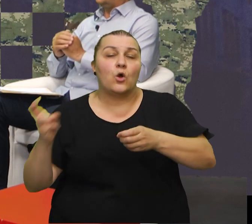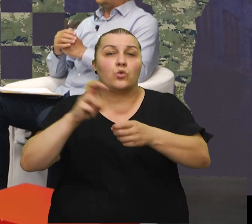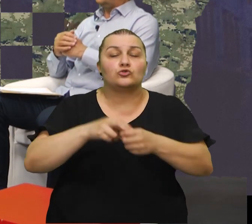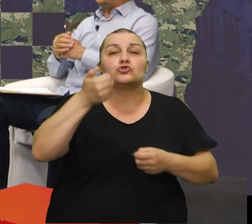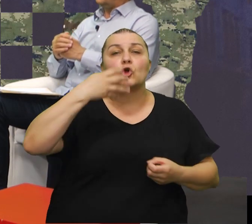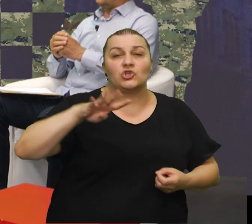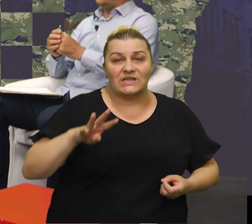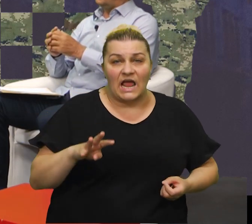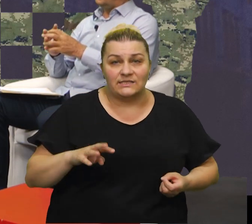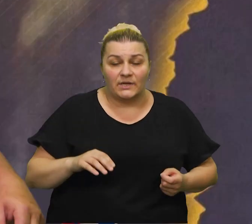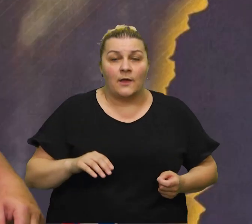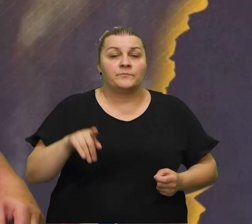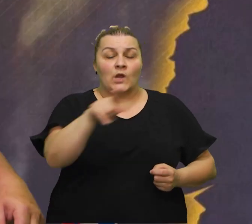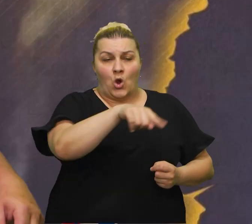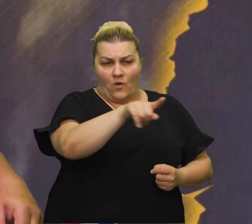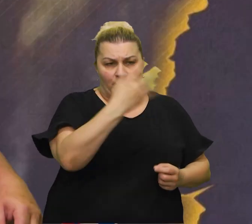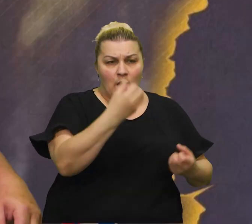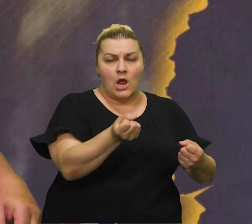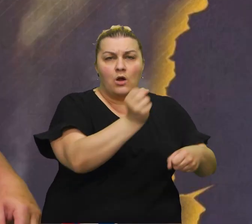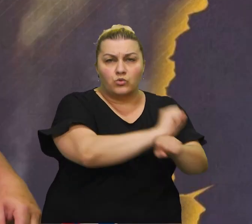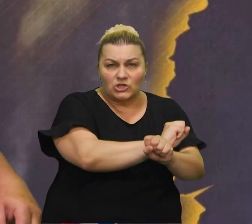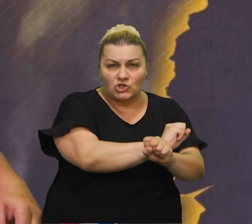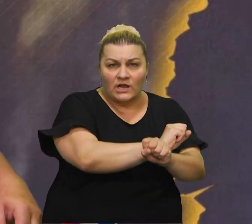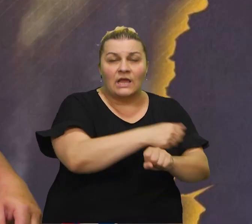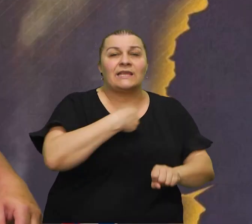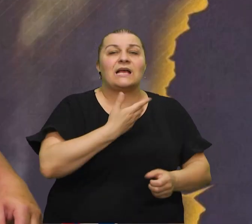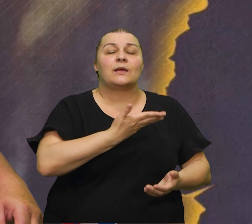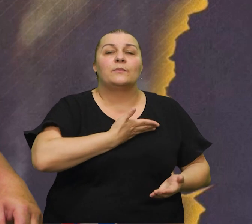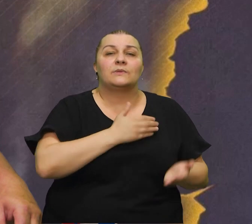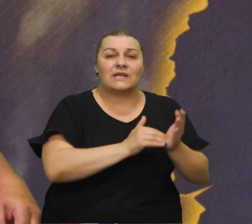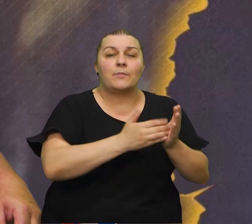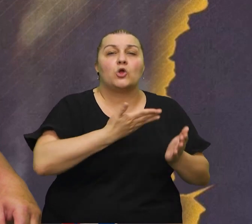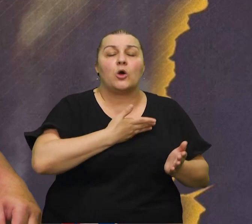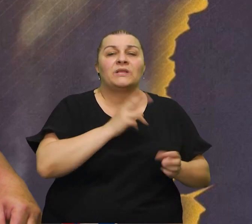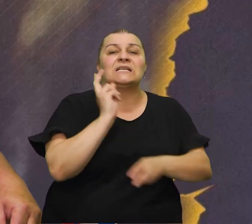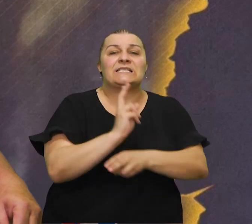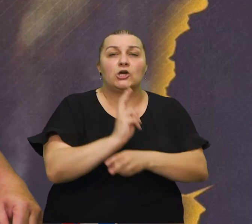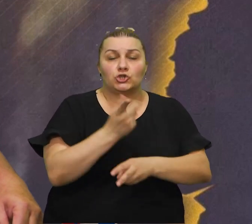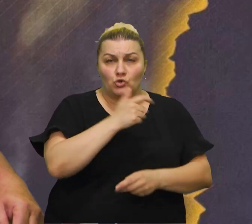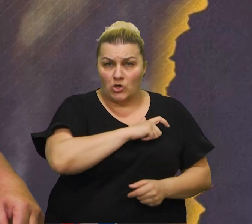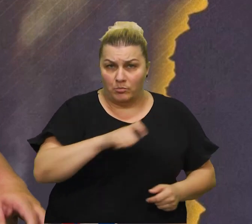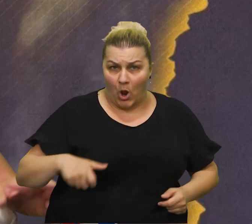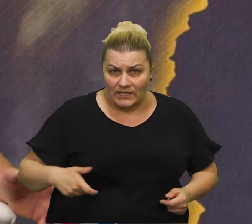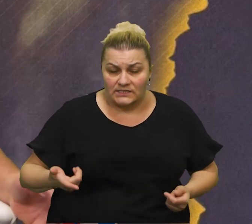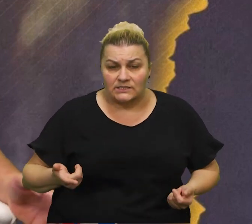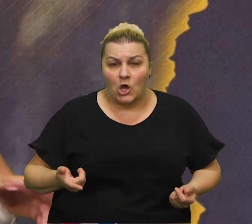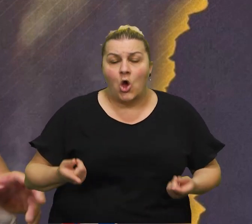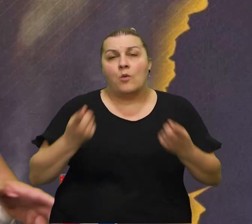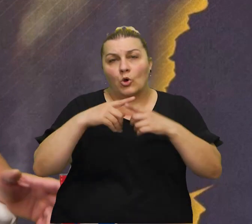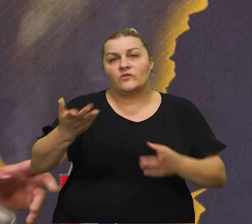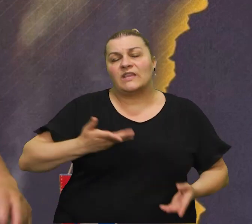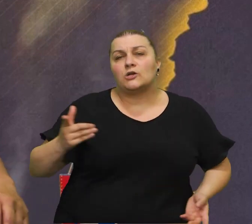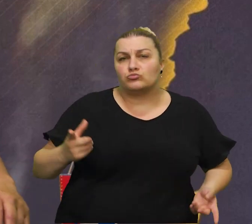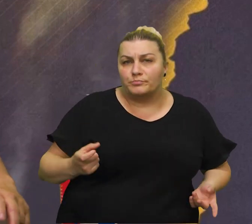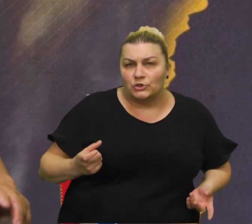mene nakon njihova kričenja ja sam trebalo dobiti zašlicu od policije davali smude su mi štaki